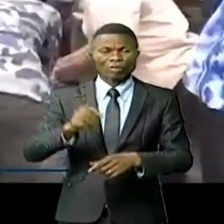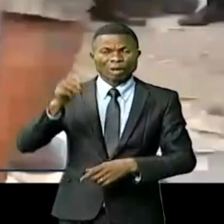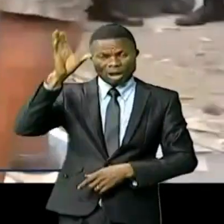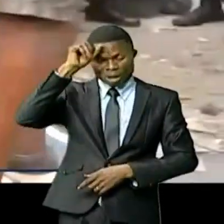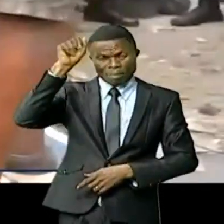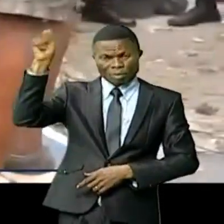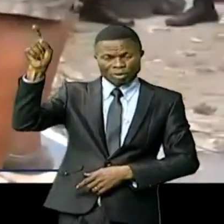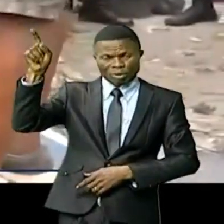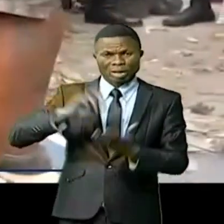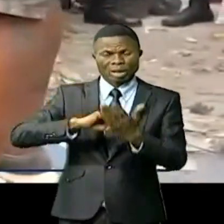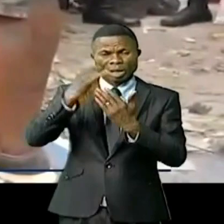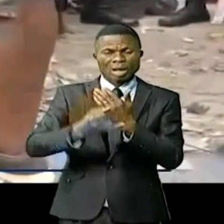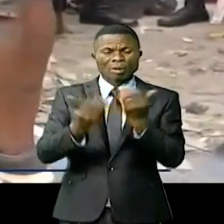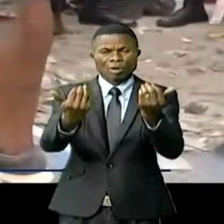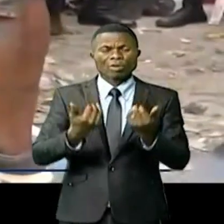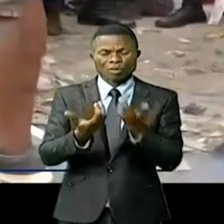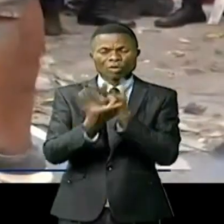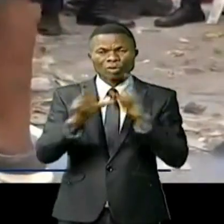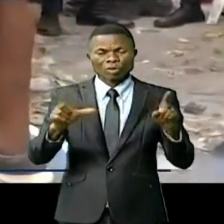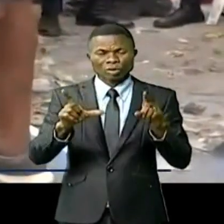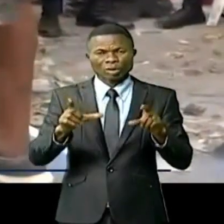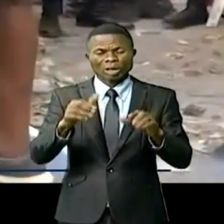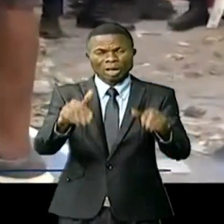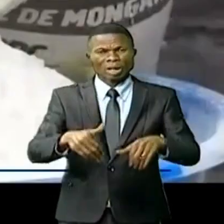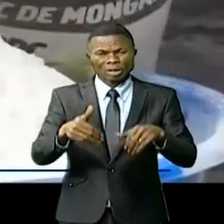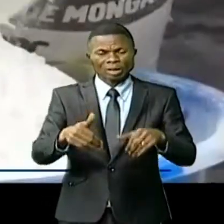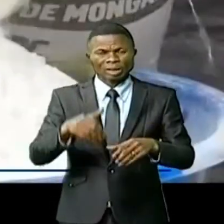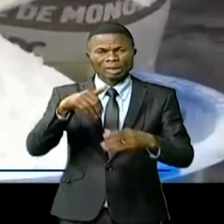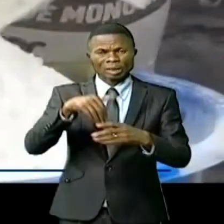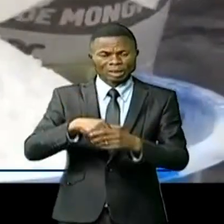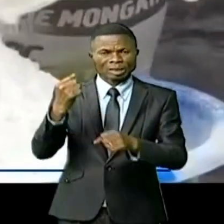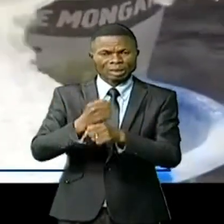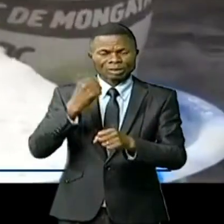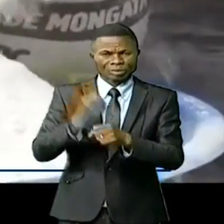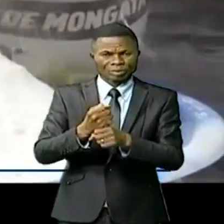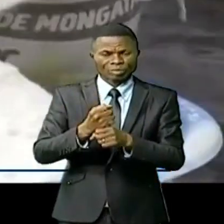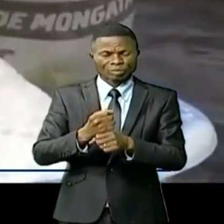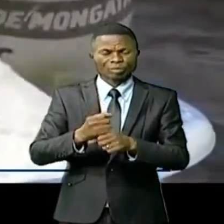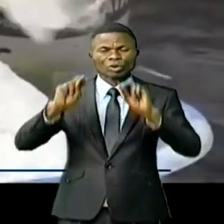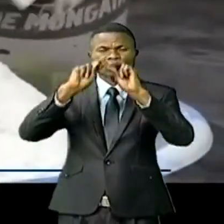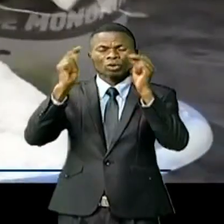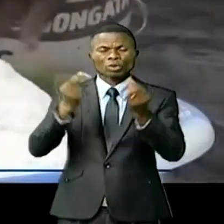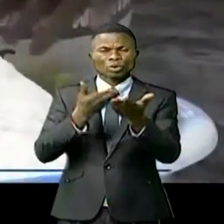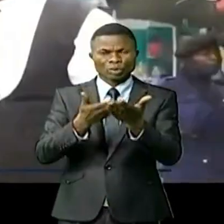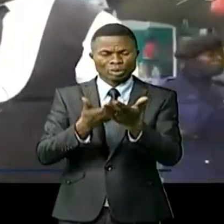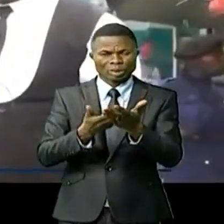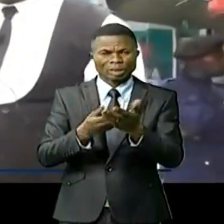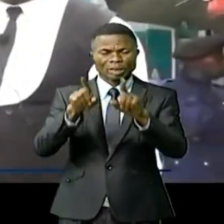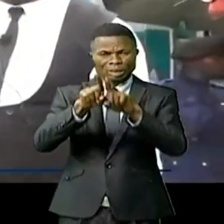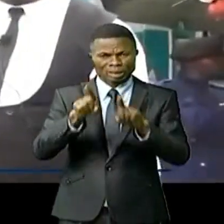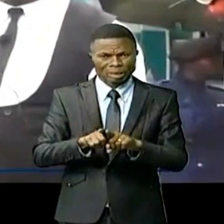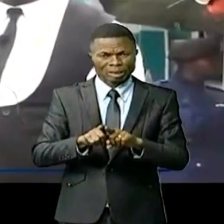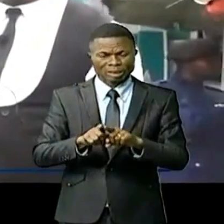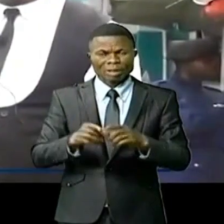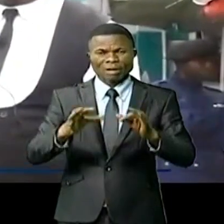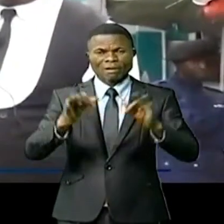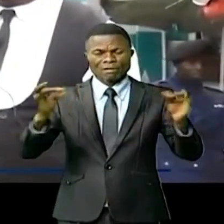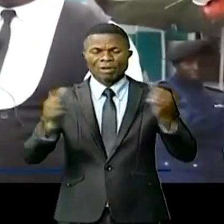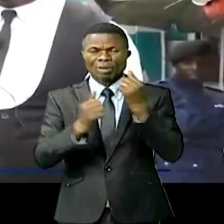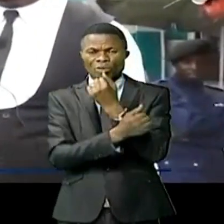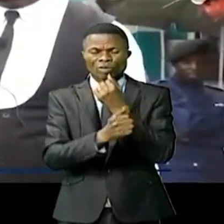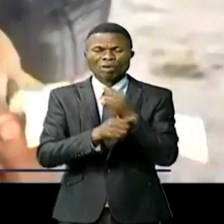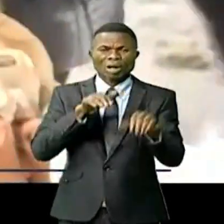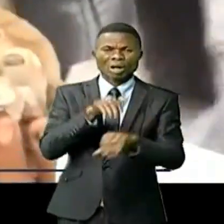issus du programme volontariste agricole. C'est là, à travers la firme Bioagro Business. Il s'agit notamment de la farine du maïs,